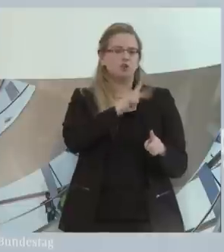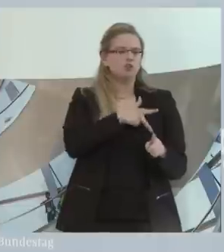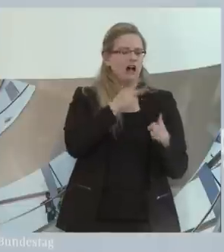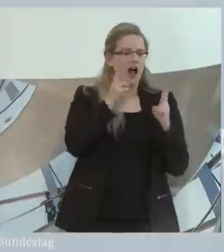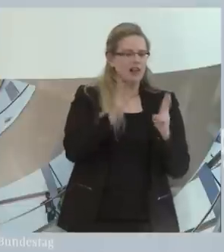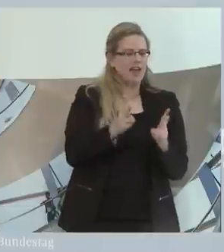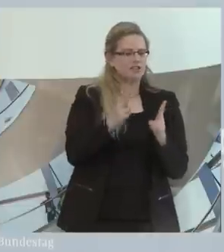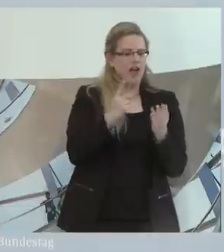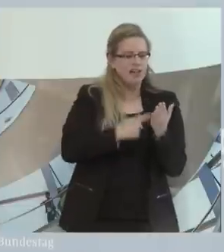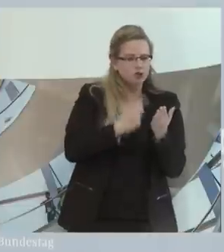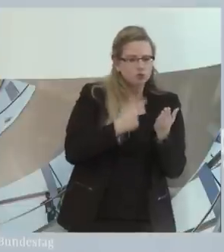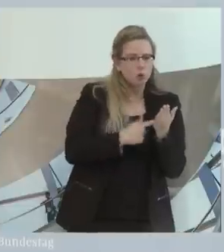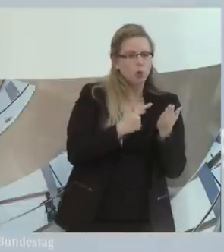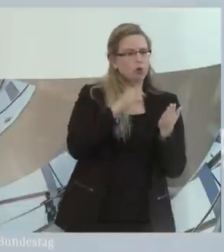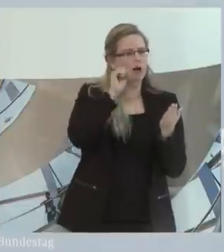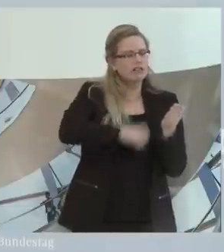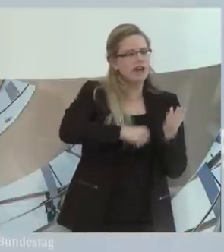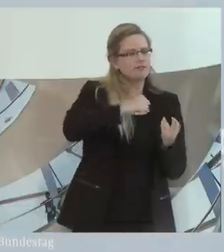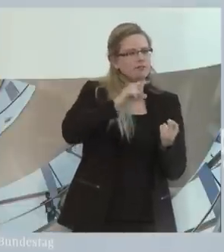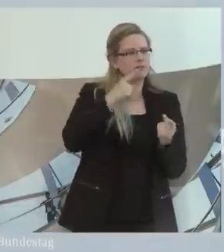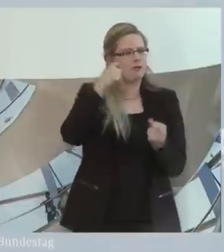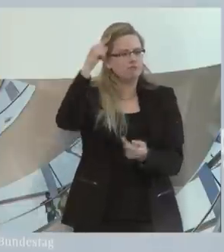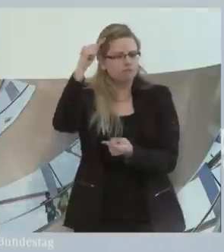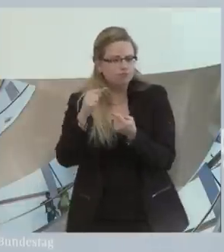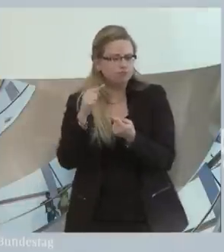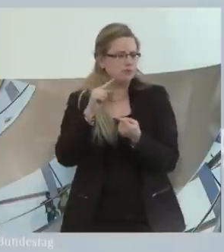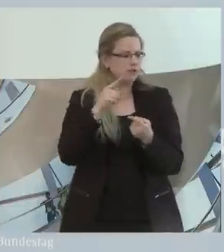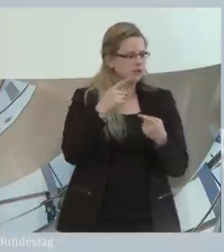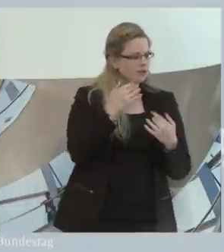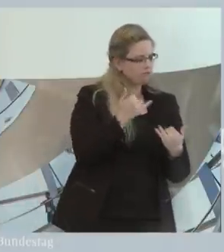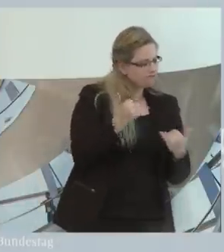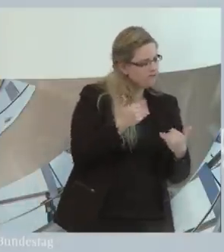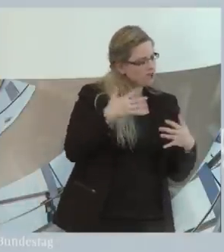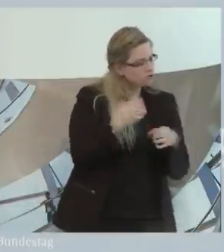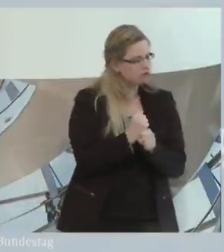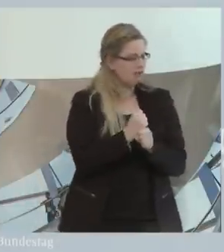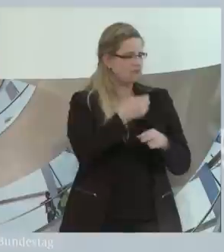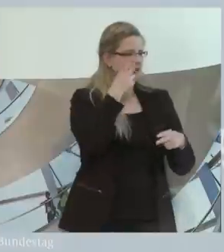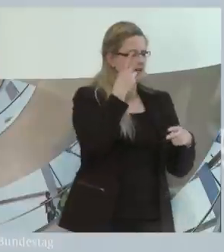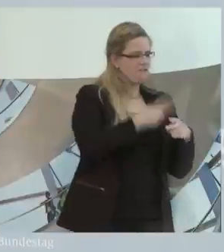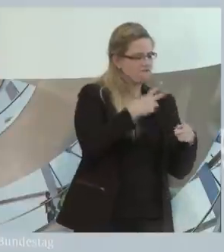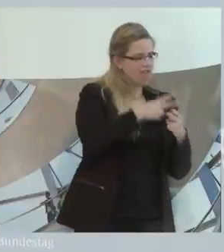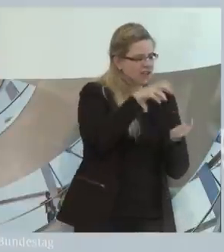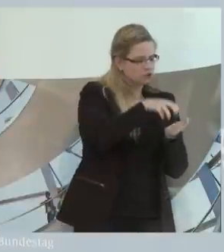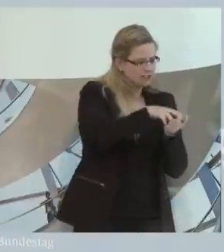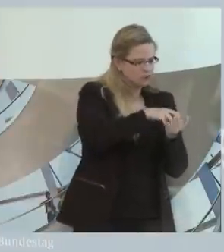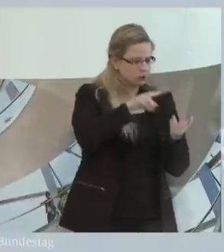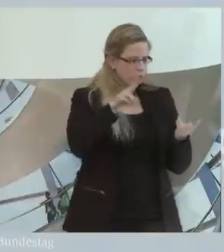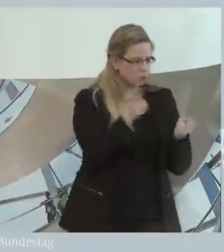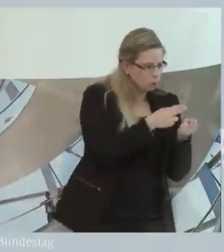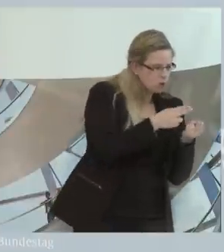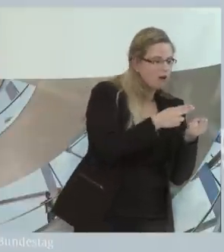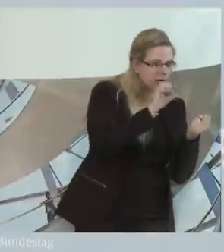gemindert werden? Wie wäre ein Rückkehrrecht in die Werkstatt unter diesen Voraussetzungen auszugestalten?